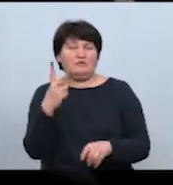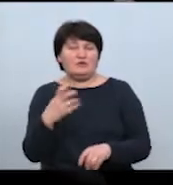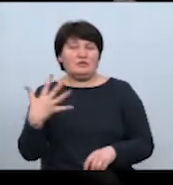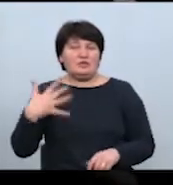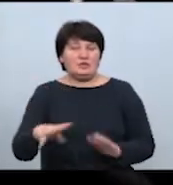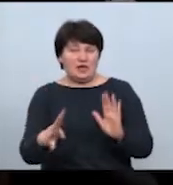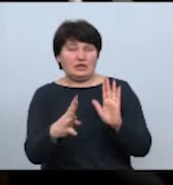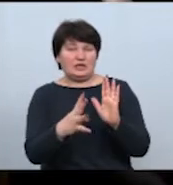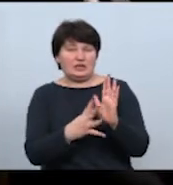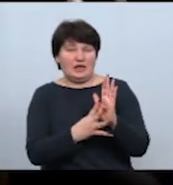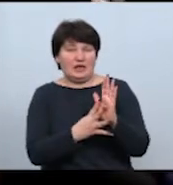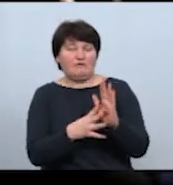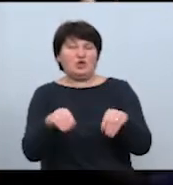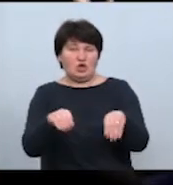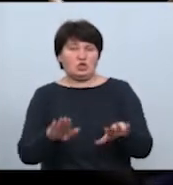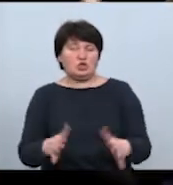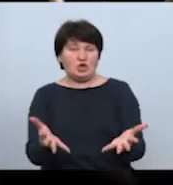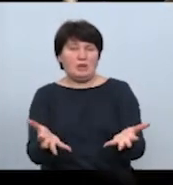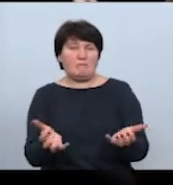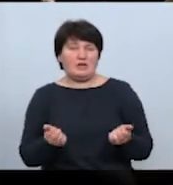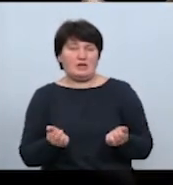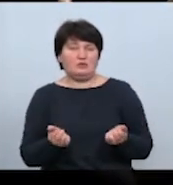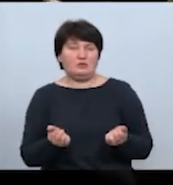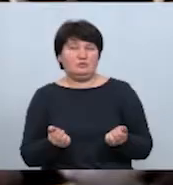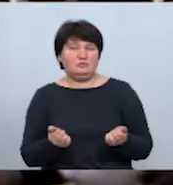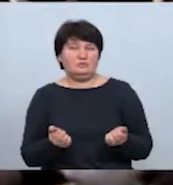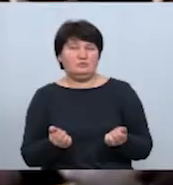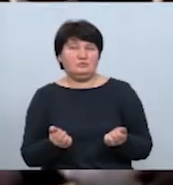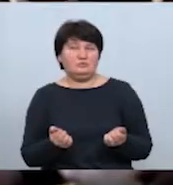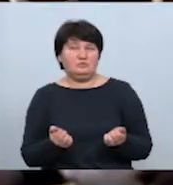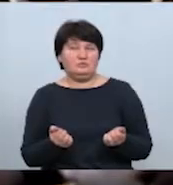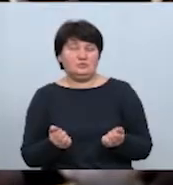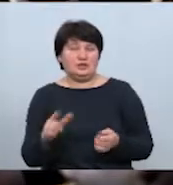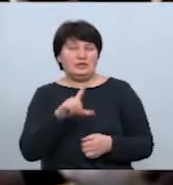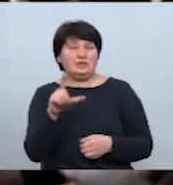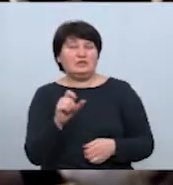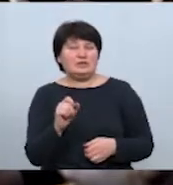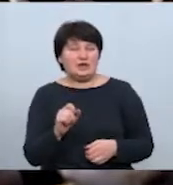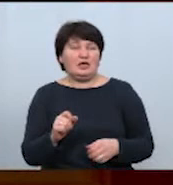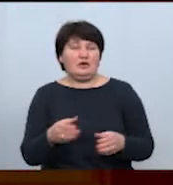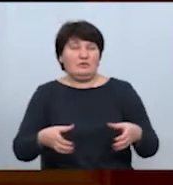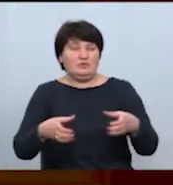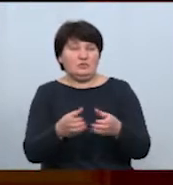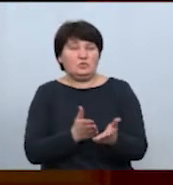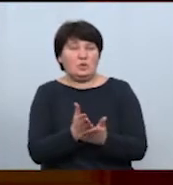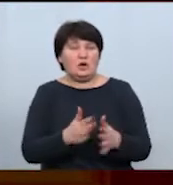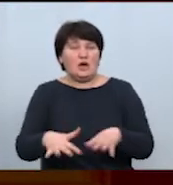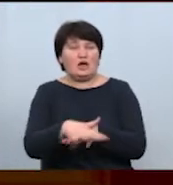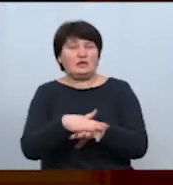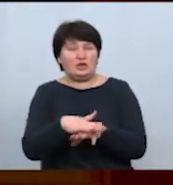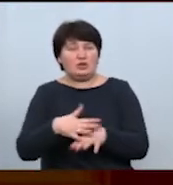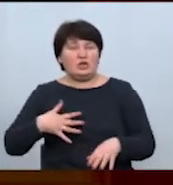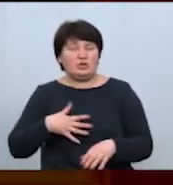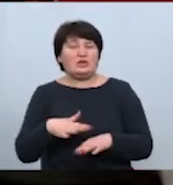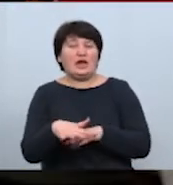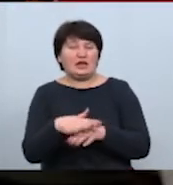259, рішення прийнято. За проголосували фракції «Слуга народу», нардепи віддали 206